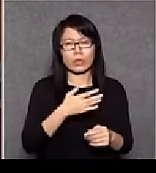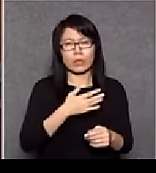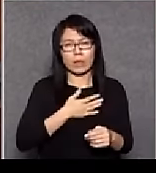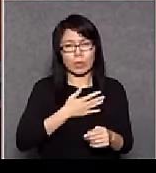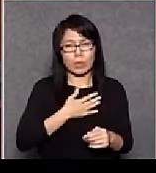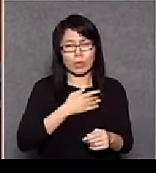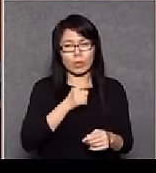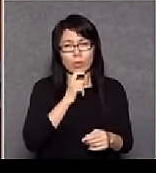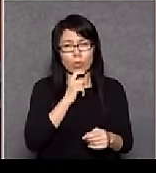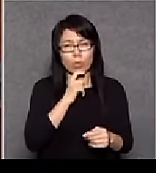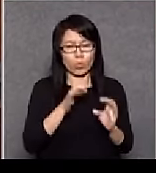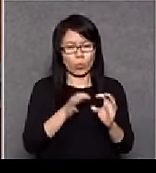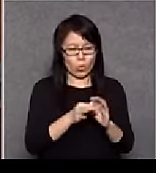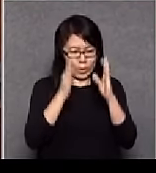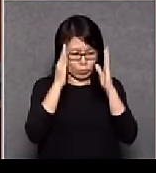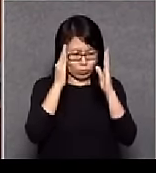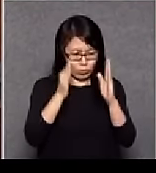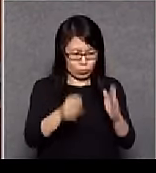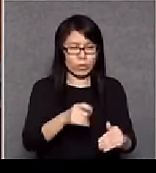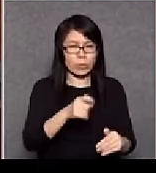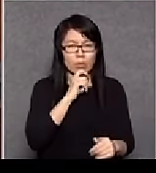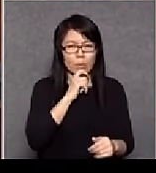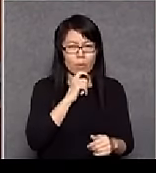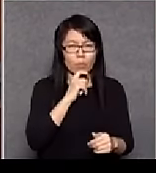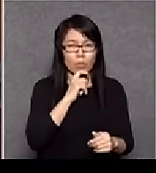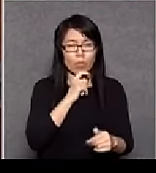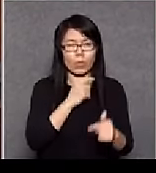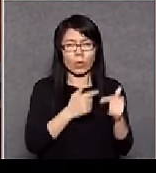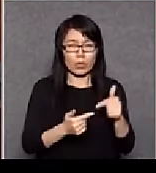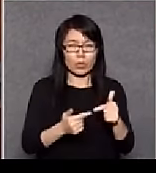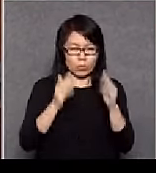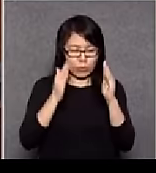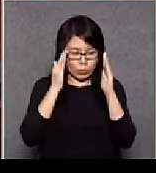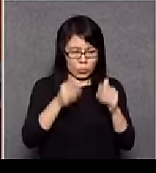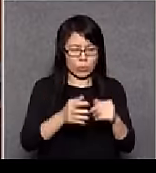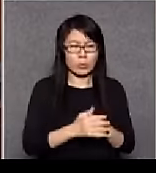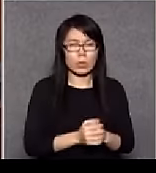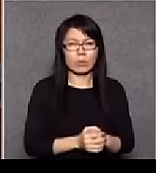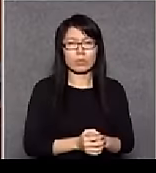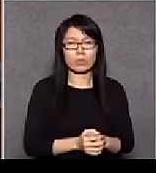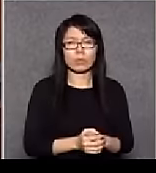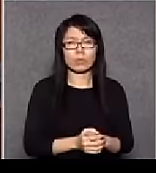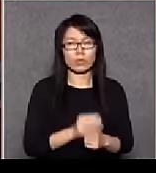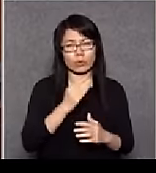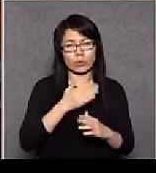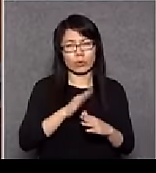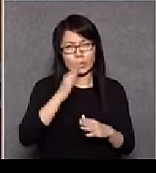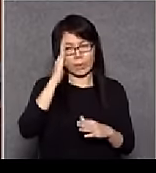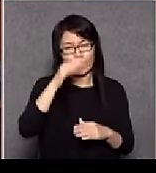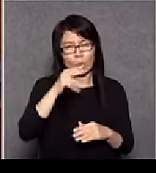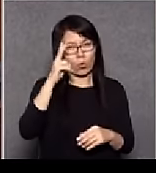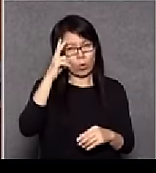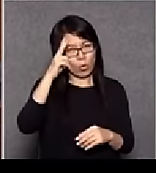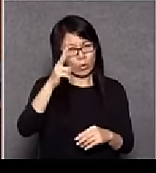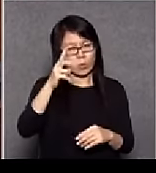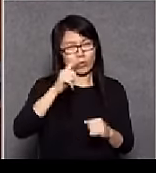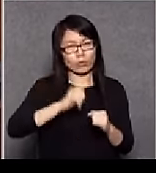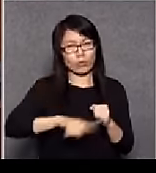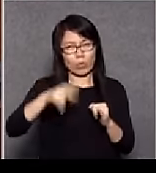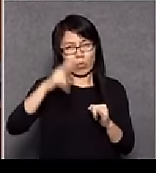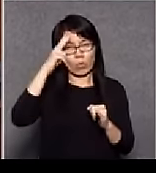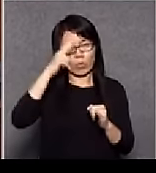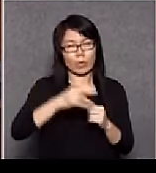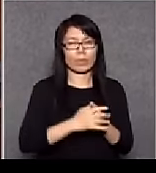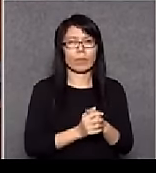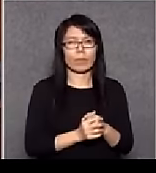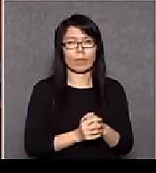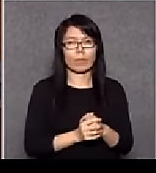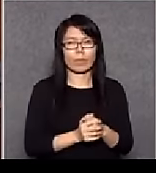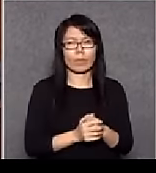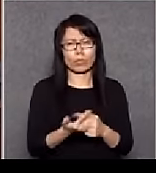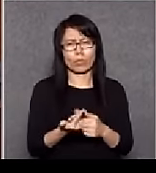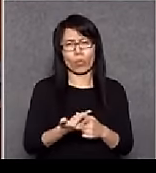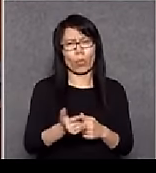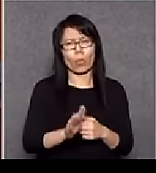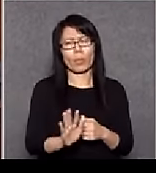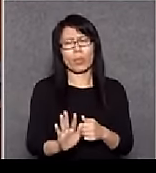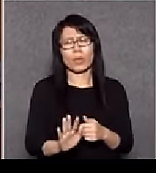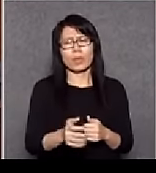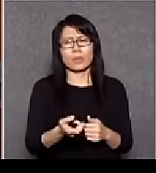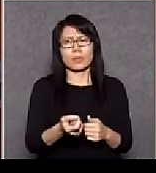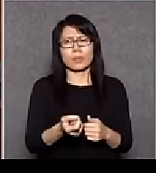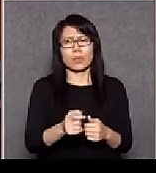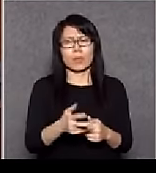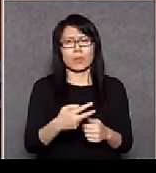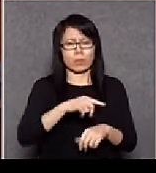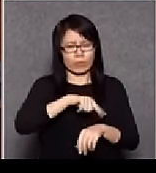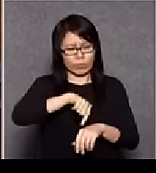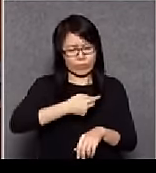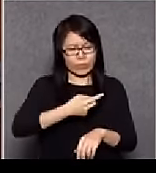切關注密切置疑所以我希望還有兩天你說多不多少不少二十幾個